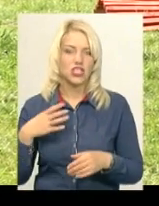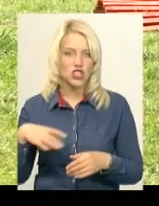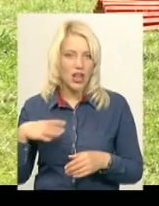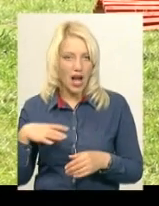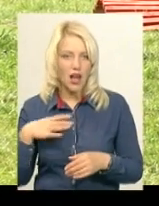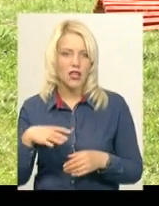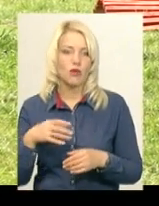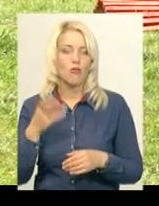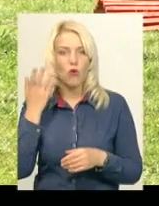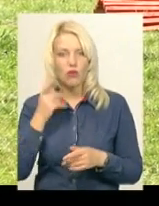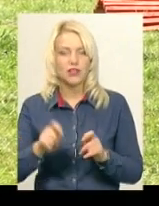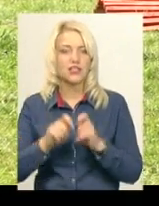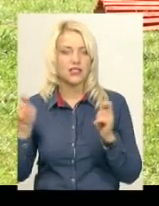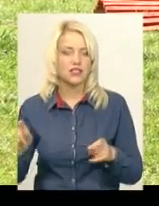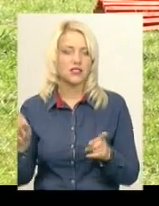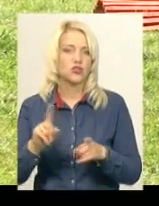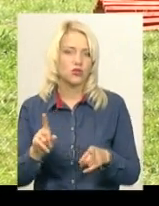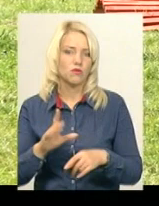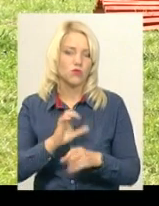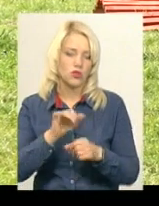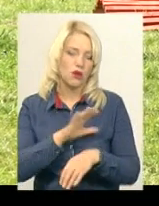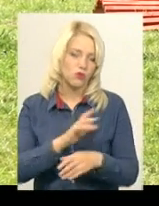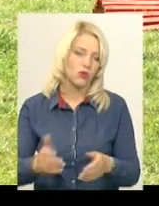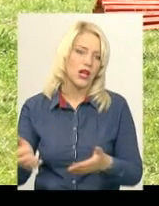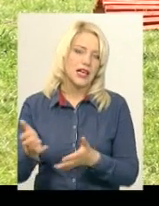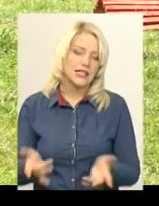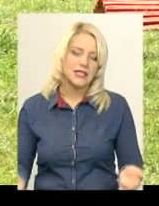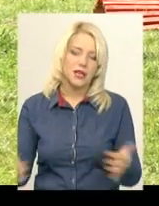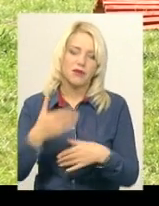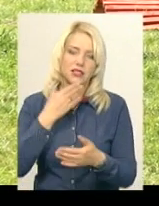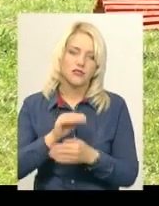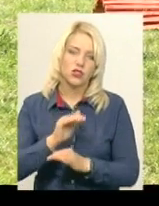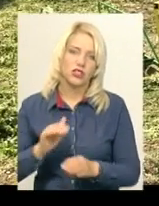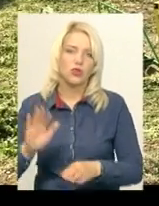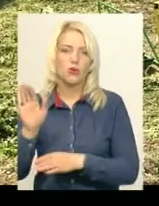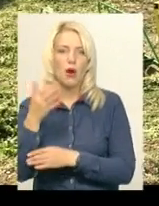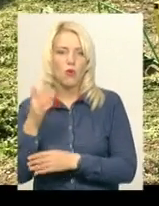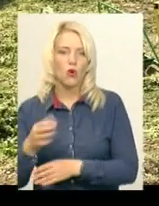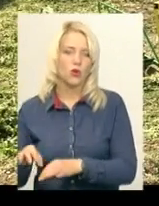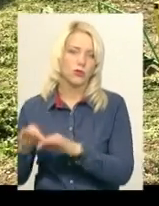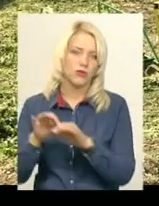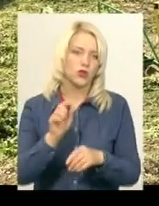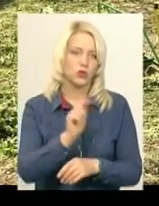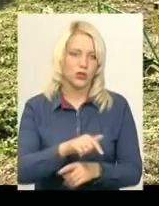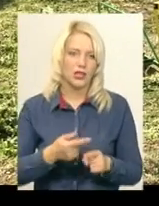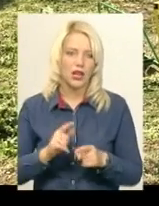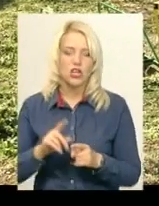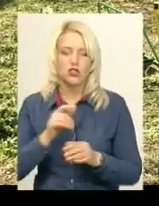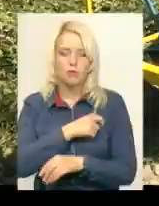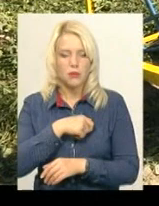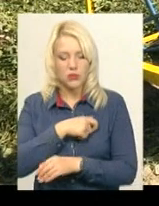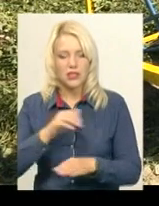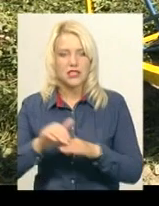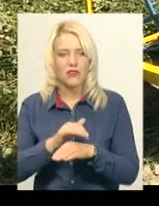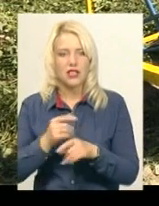чекаємо, коли він відкриється, щоб можна було зібрати своїх діток і на прогулянку піти туди. Щоб депутати міської ради схвалили цей